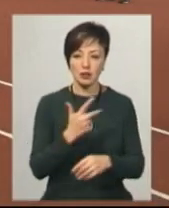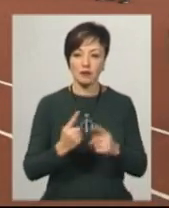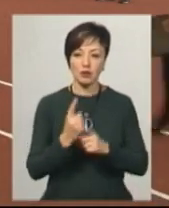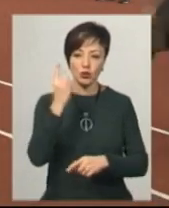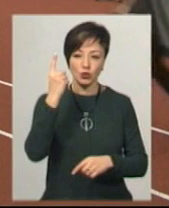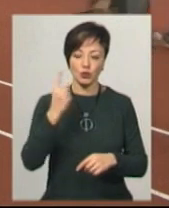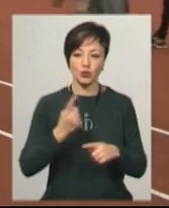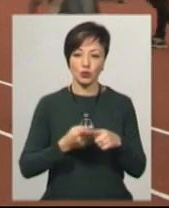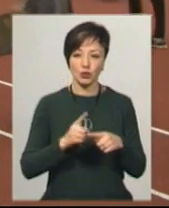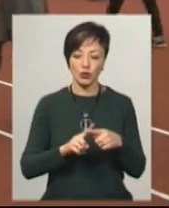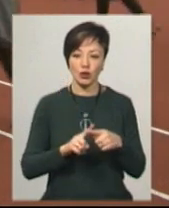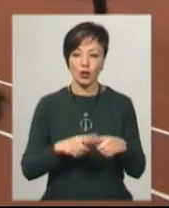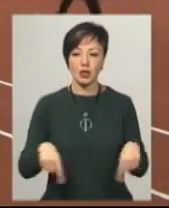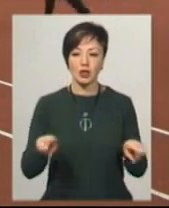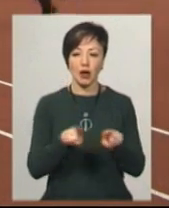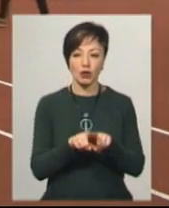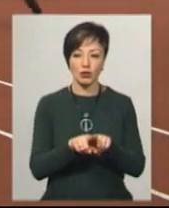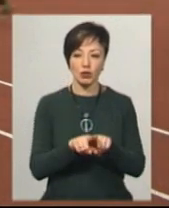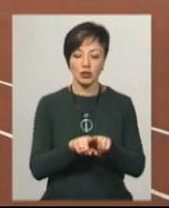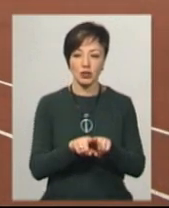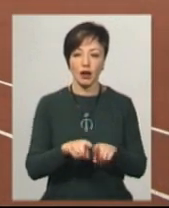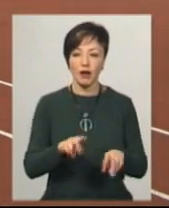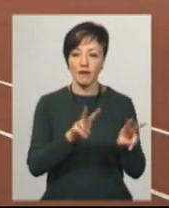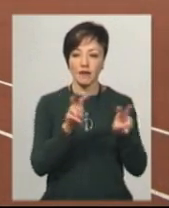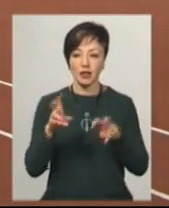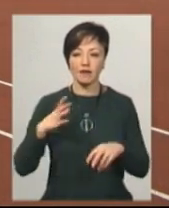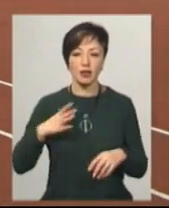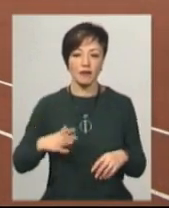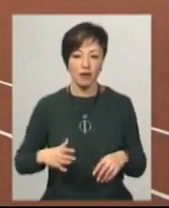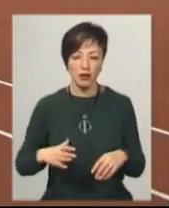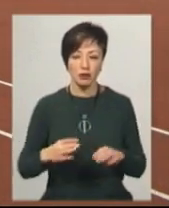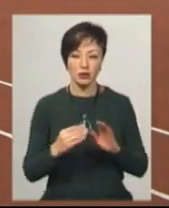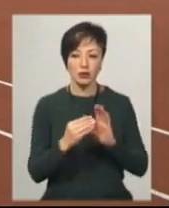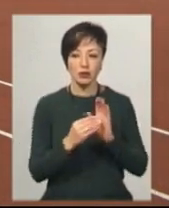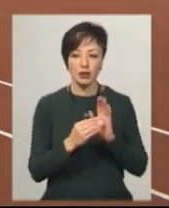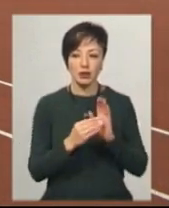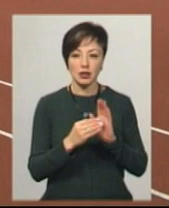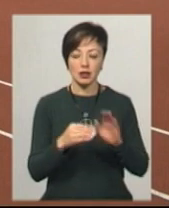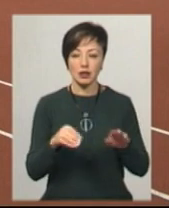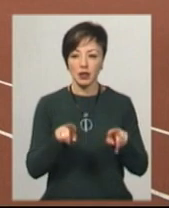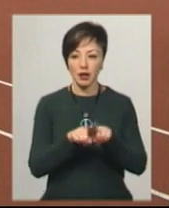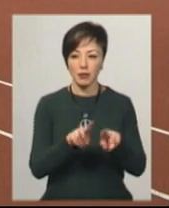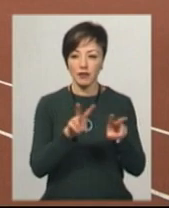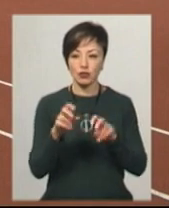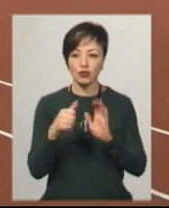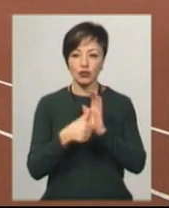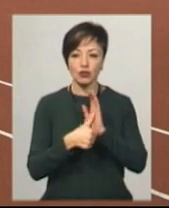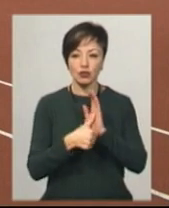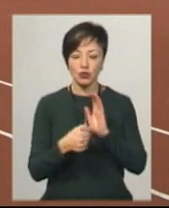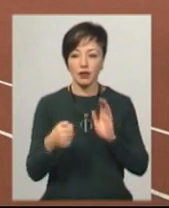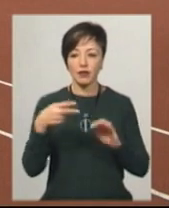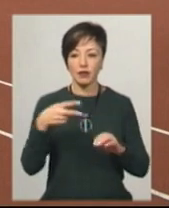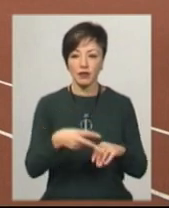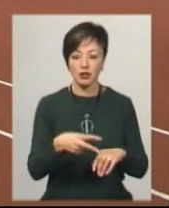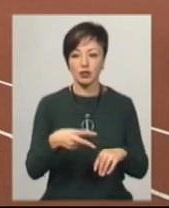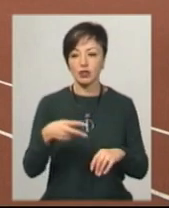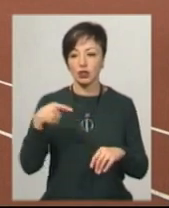висоту. Також види витривалості, які представлені такими видами, як 600, 2000 метрів та